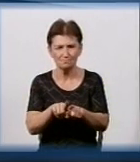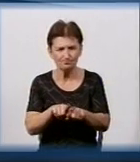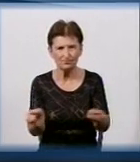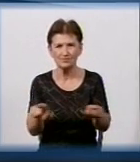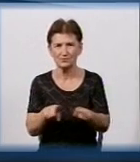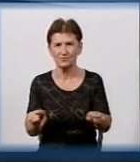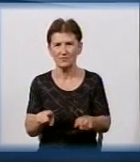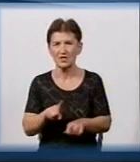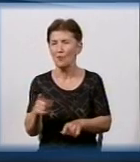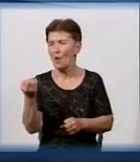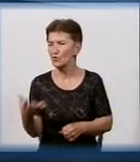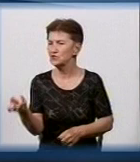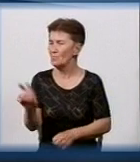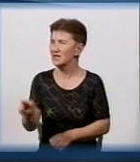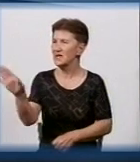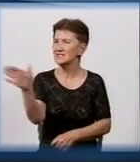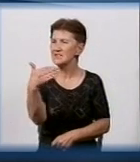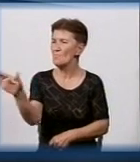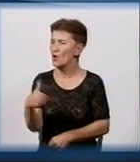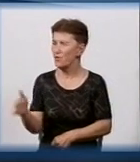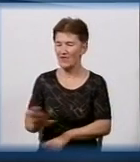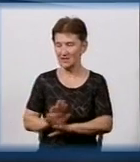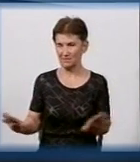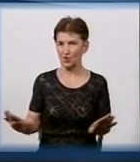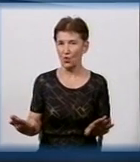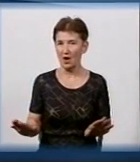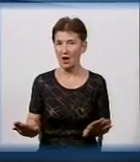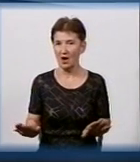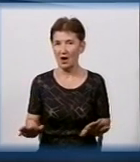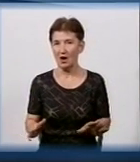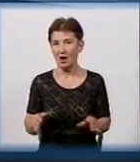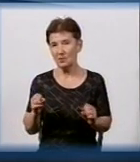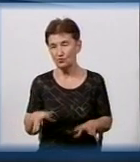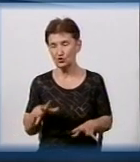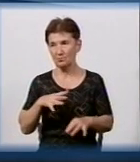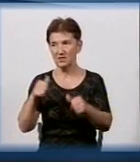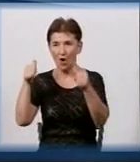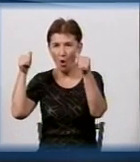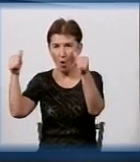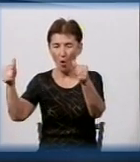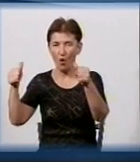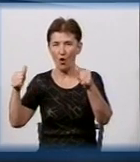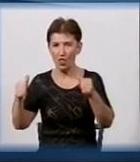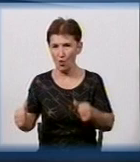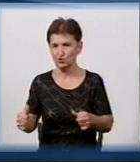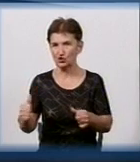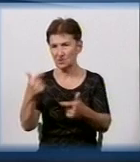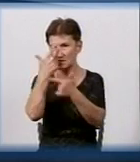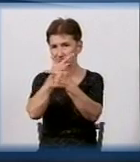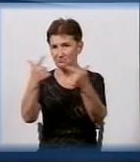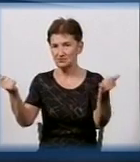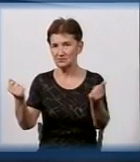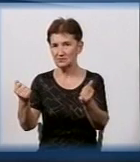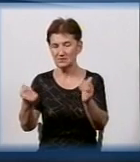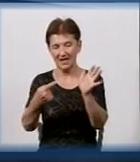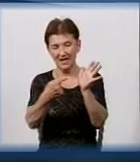прийти і замалювати вже напис, який є, а розвісшати оголошення на під'їздах, що, шановні мешканці, ось